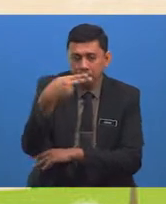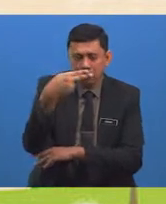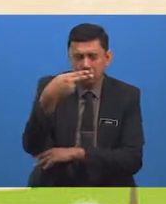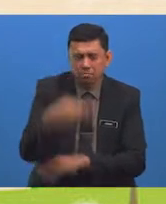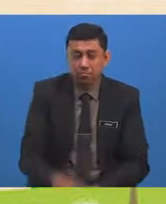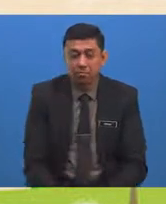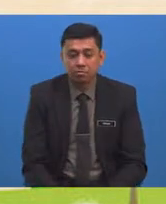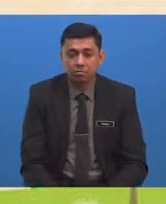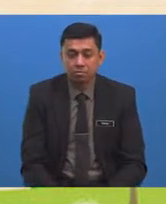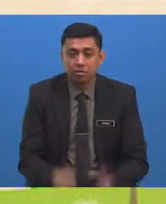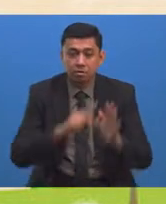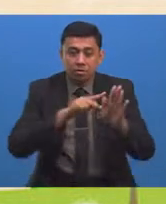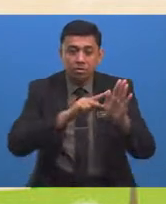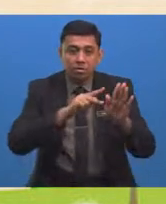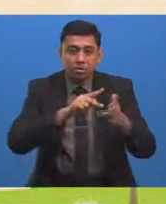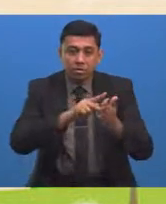H H Pemuliharaan